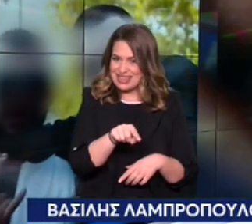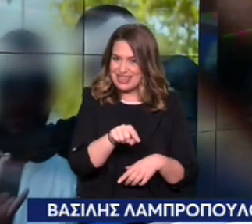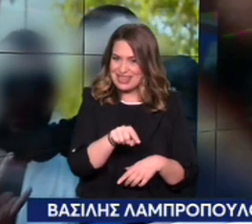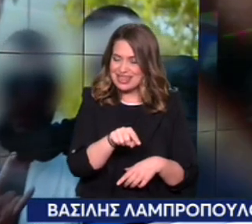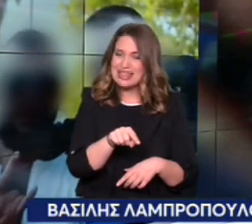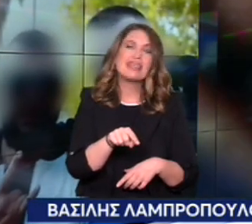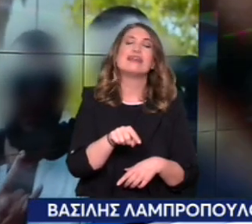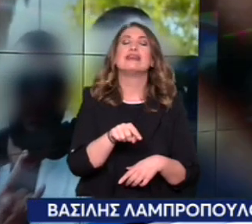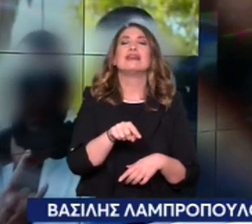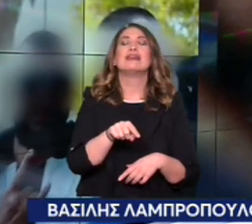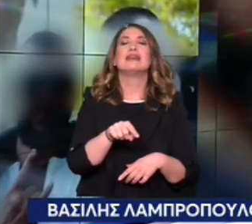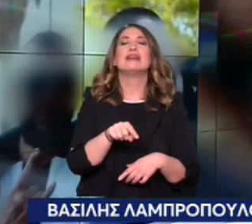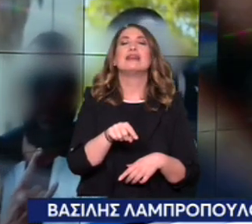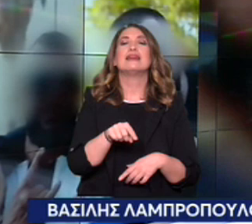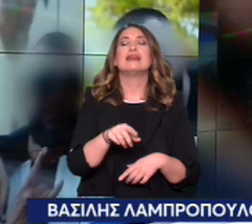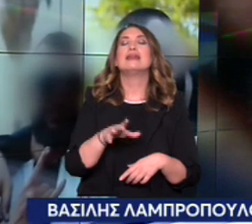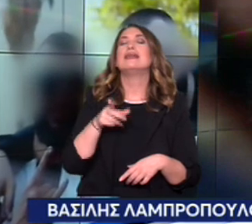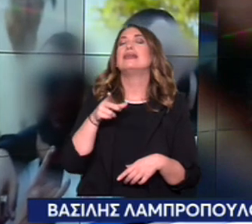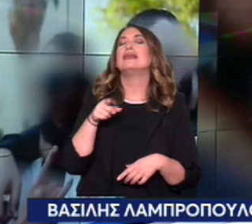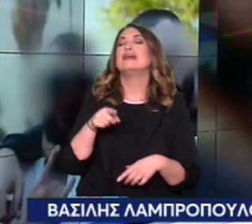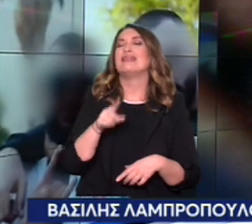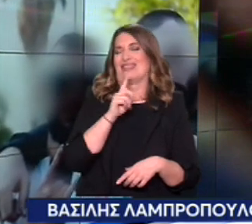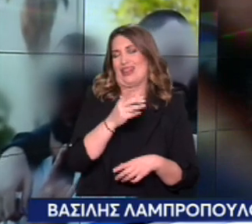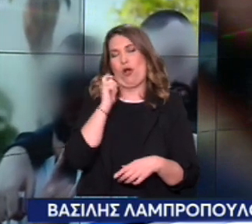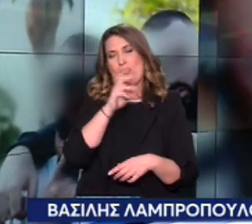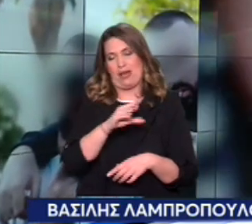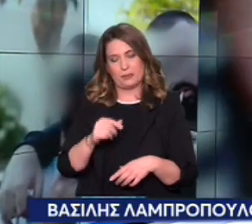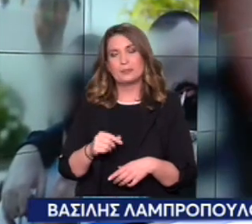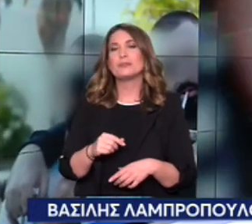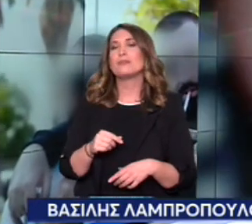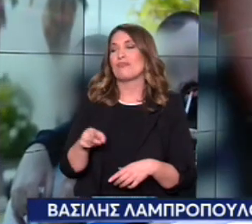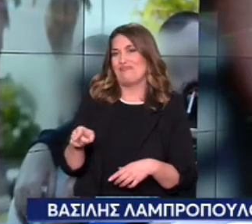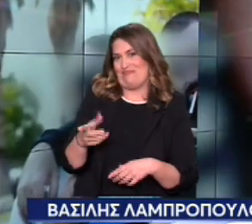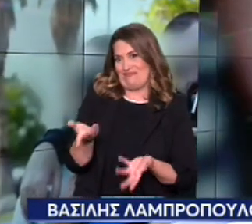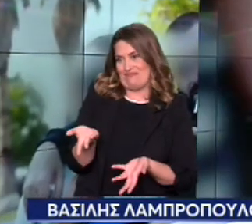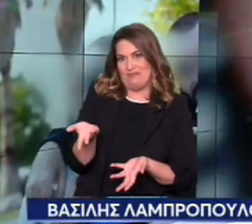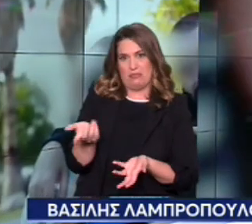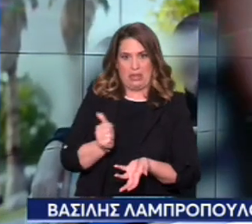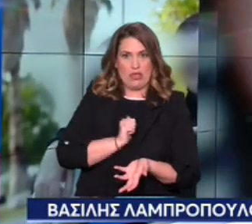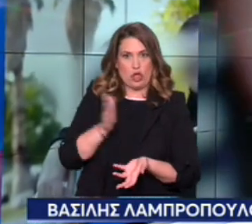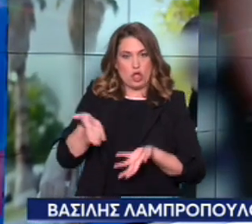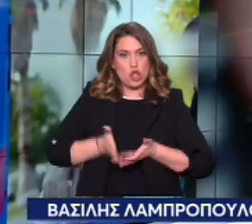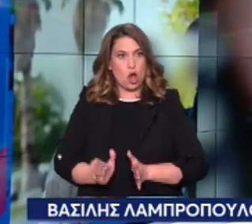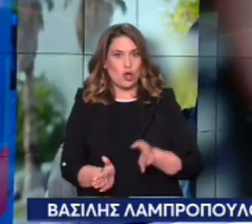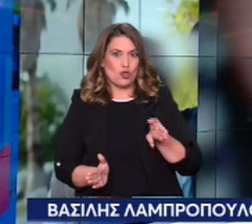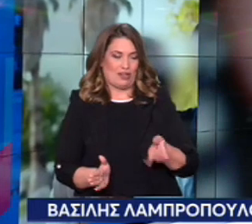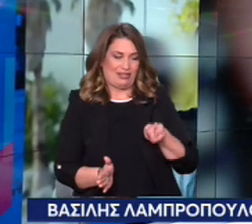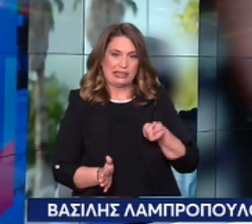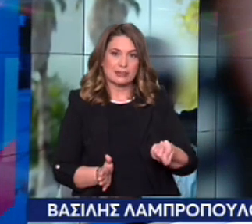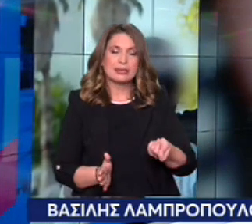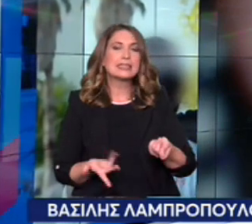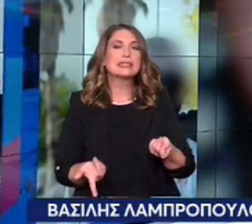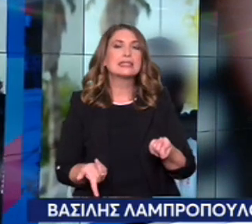συγγενείς του παιδιού που μαχαιρώθηκε το προηγούμενο βράδυ στα Πατήσια προκειμένου να